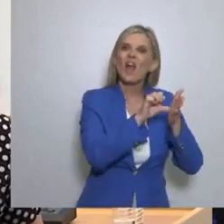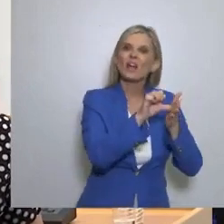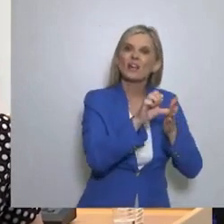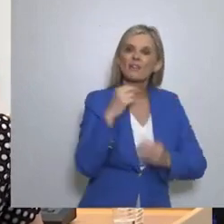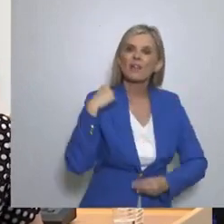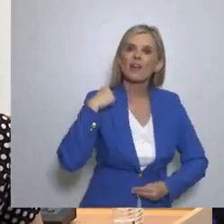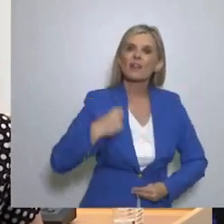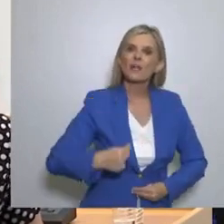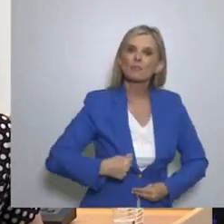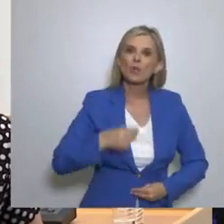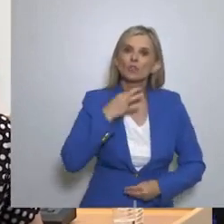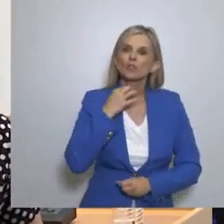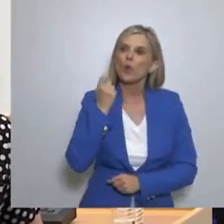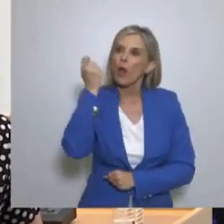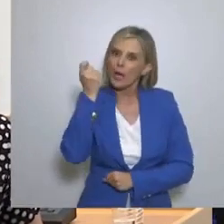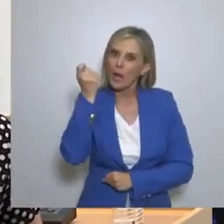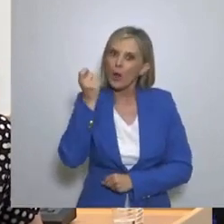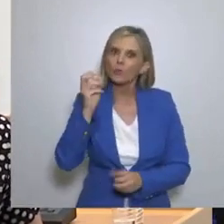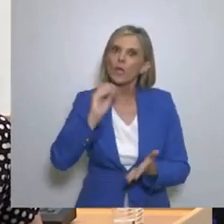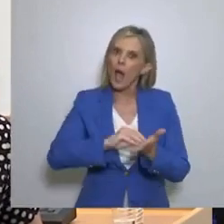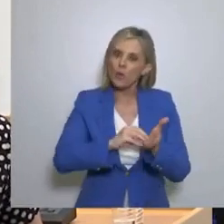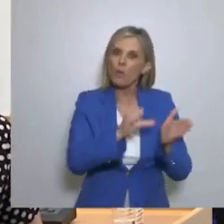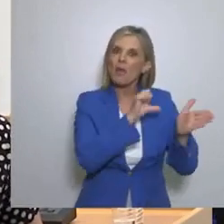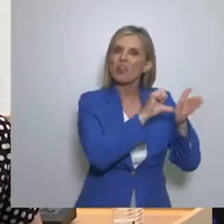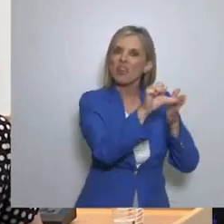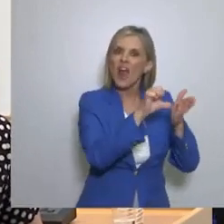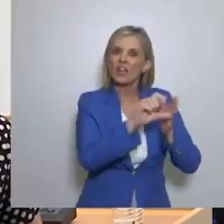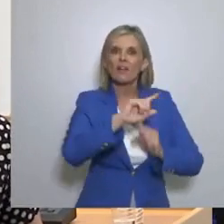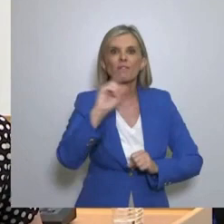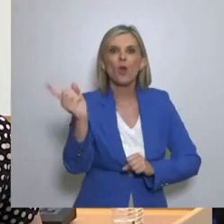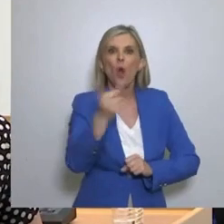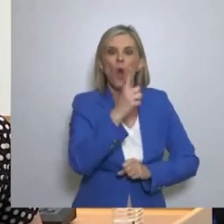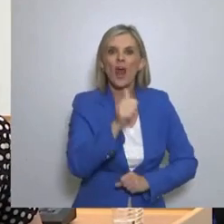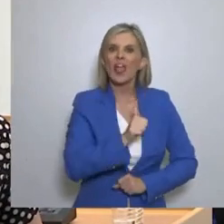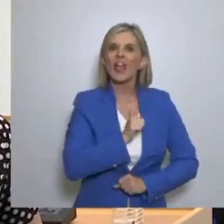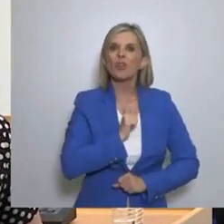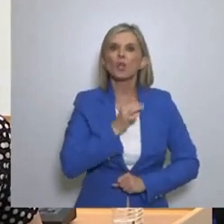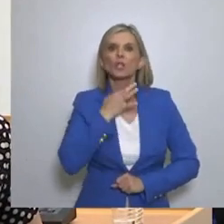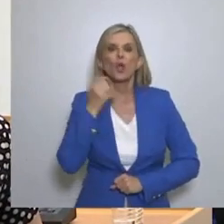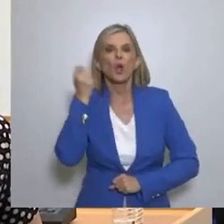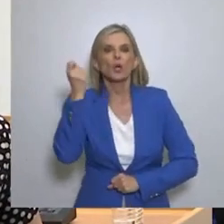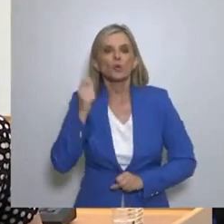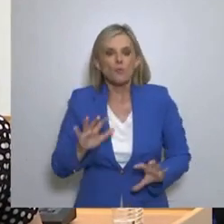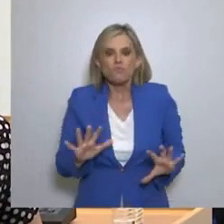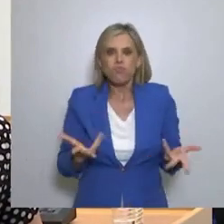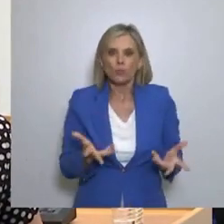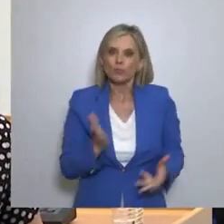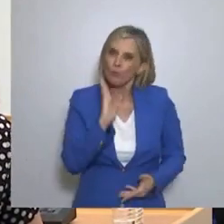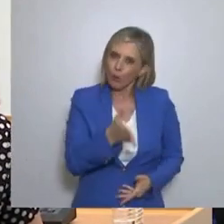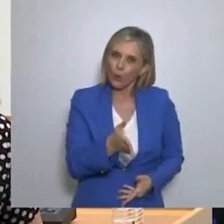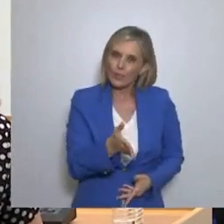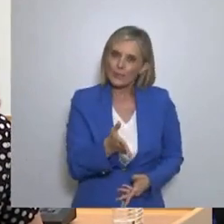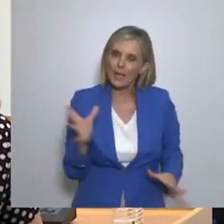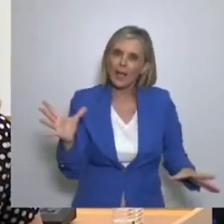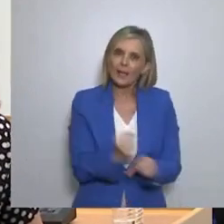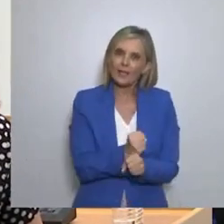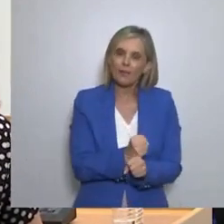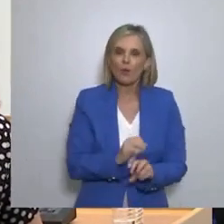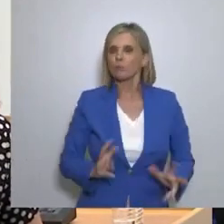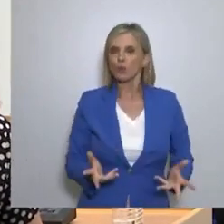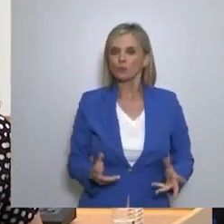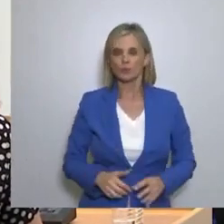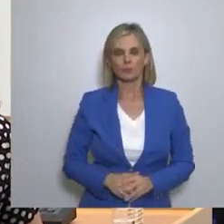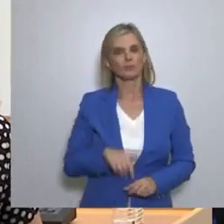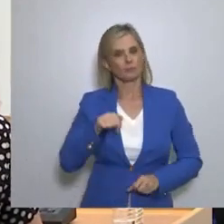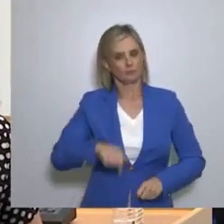ιδιωτικό χρέος Μπορείτε σας παρακαλώ να μας πείτε πώς ακριβώς θα συμβεί αυτό Στην ερώτηση απαντήσει